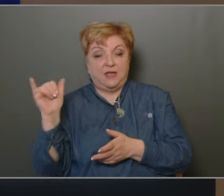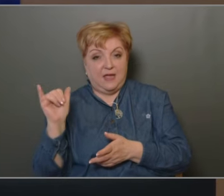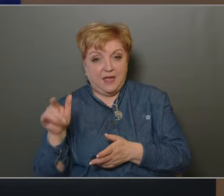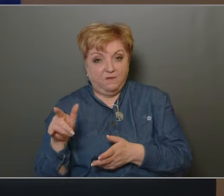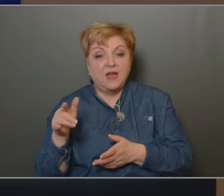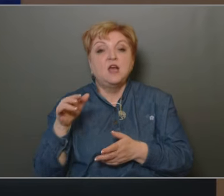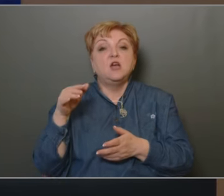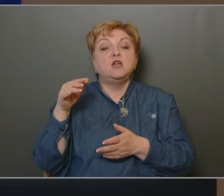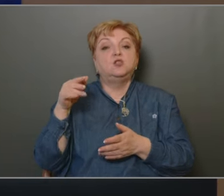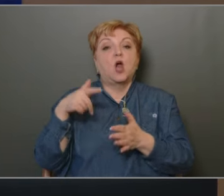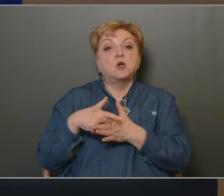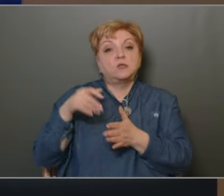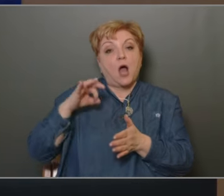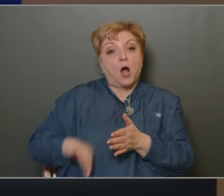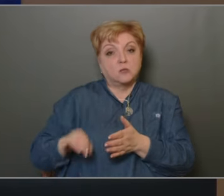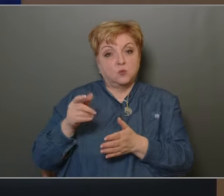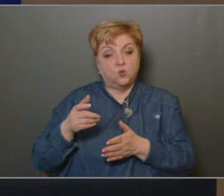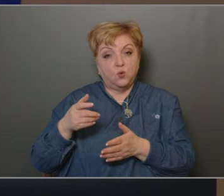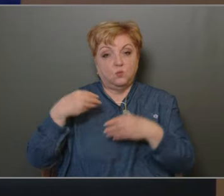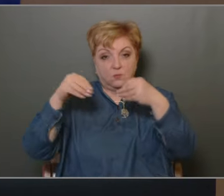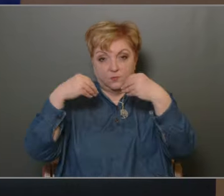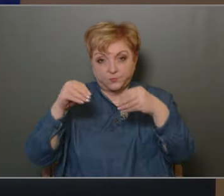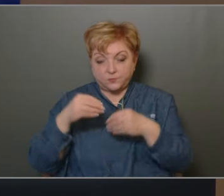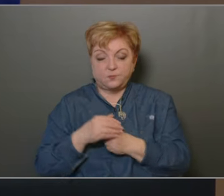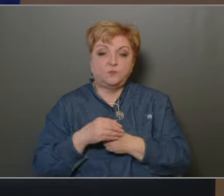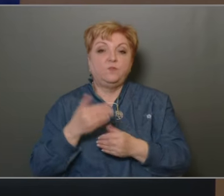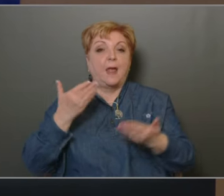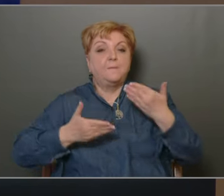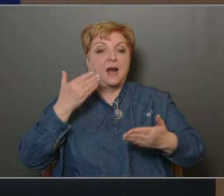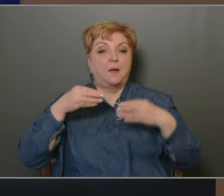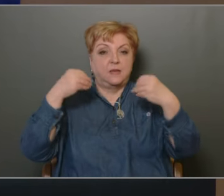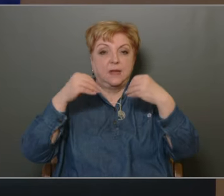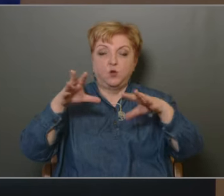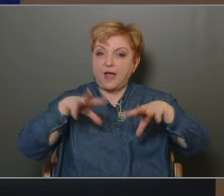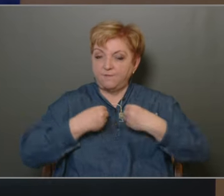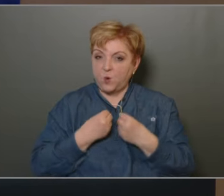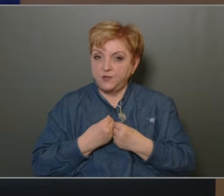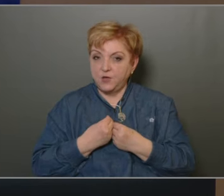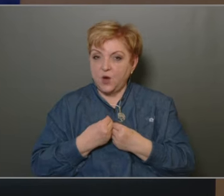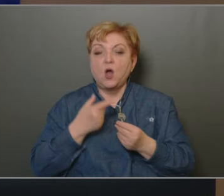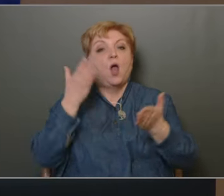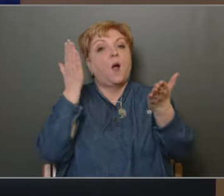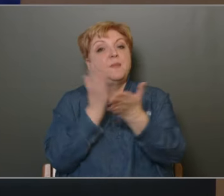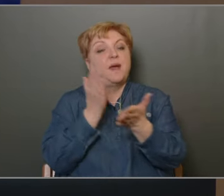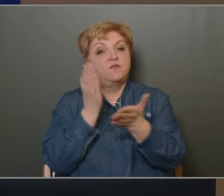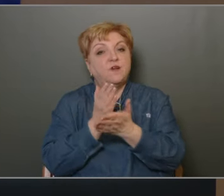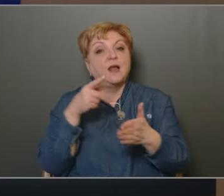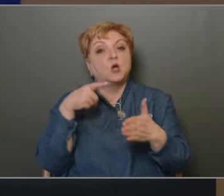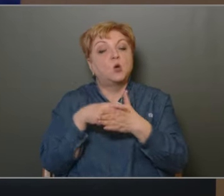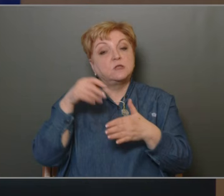közhasznú tevékenységéről szóló beszámolót, mérlekbeszámolót elfogadja, amely megfelel a